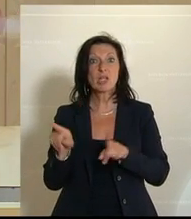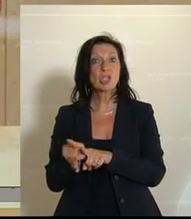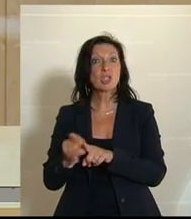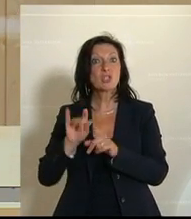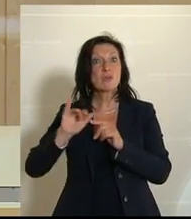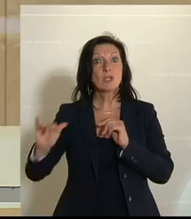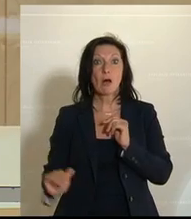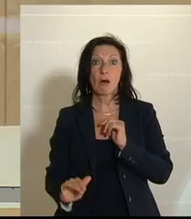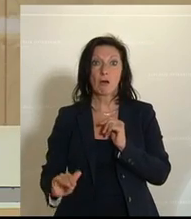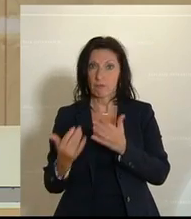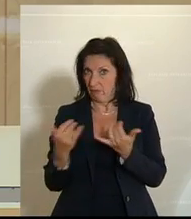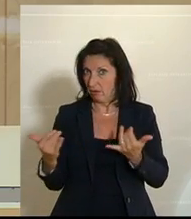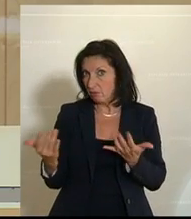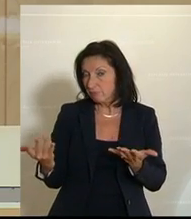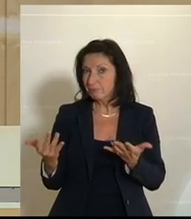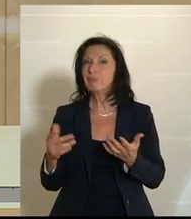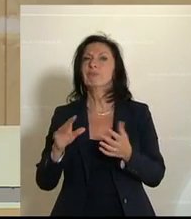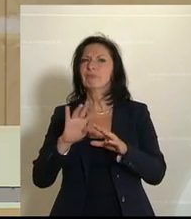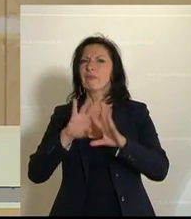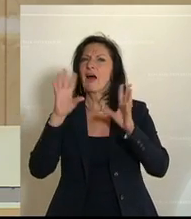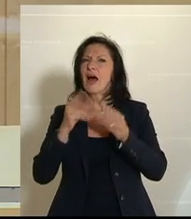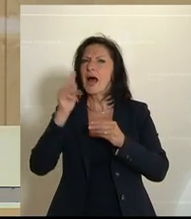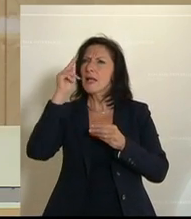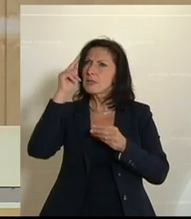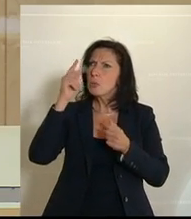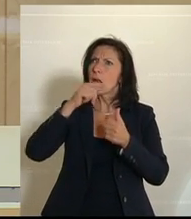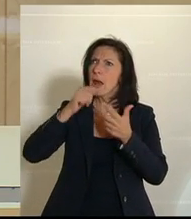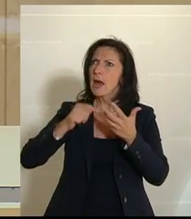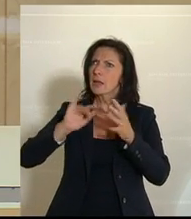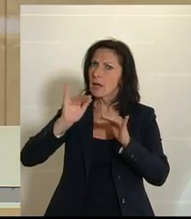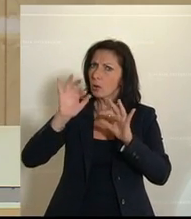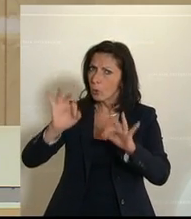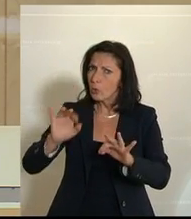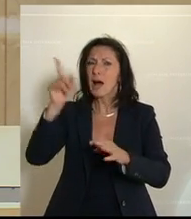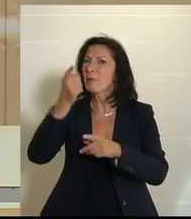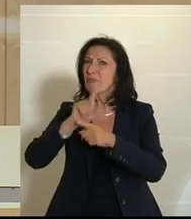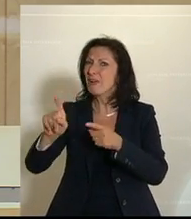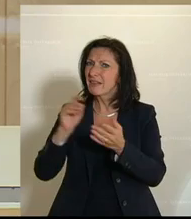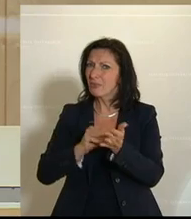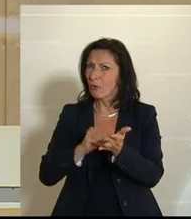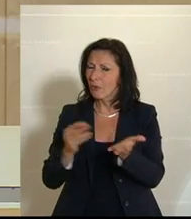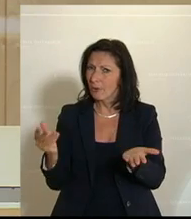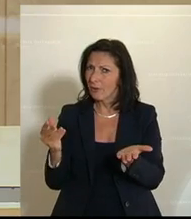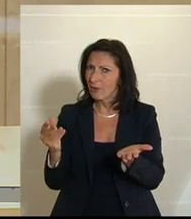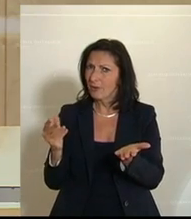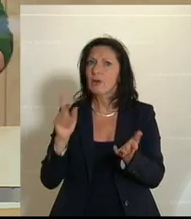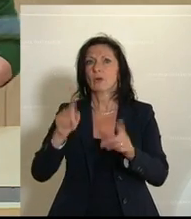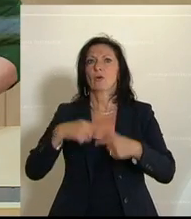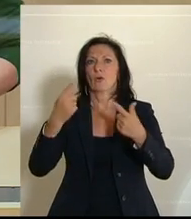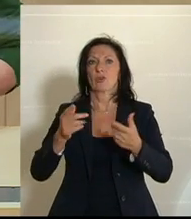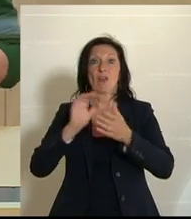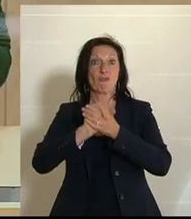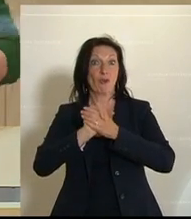Und bei all diesen Überlegungen, da fehlt mir eben etwas. Und unter anderem auch die